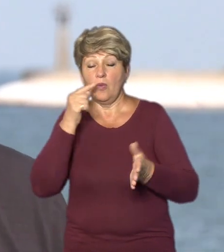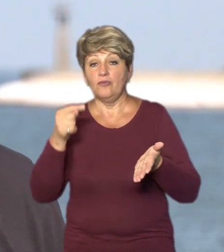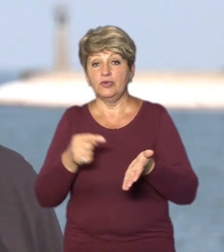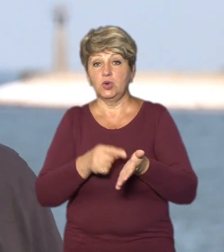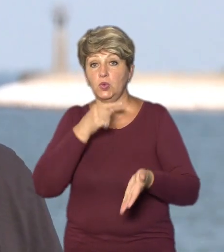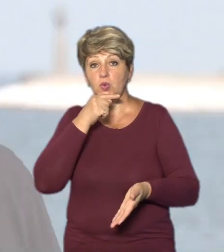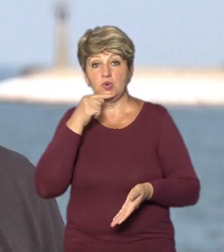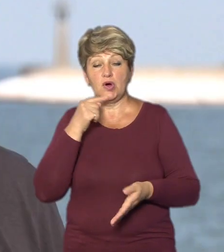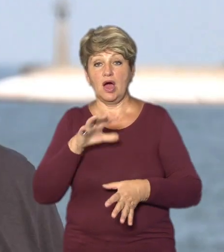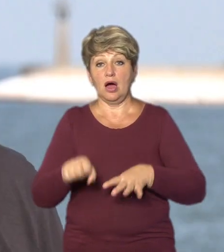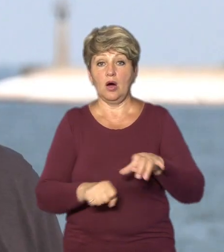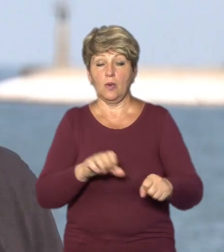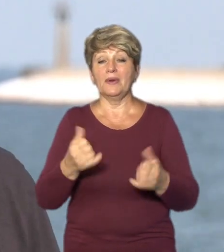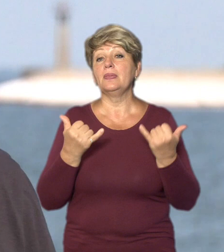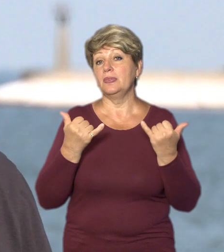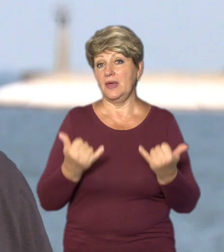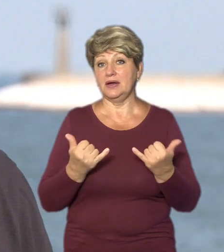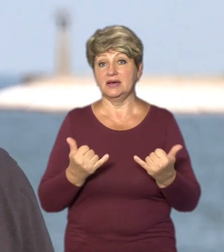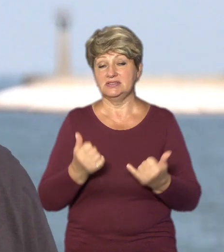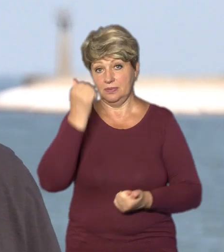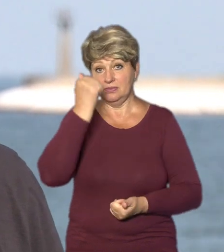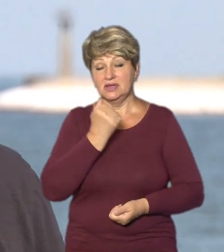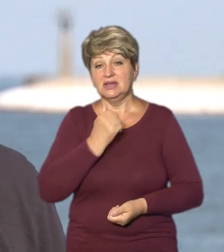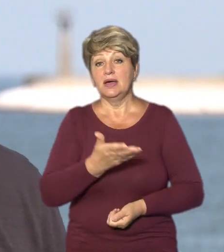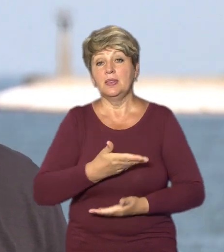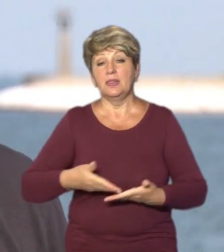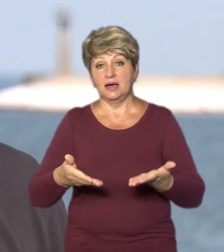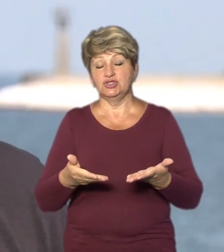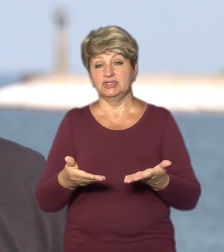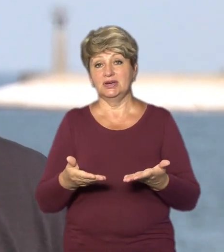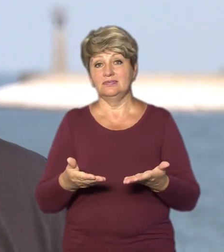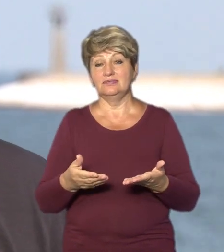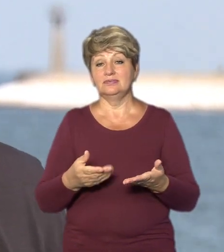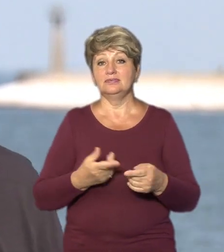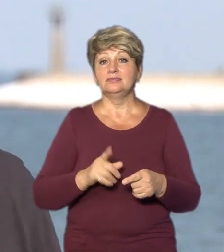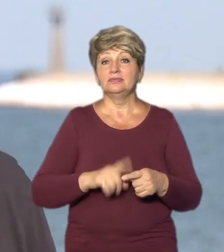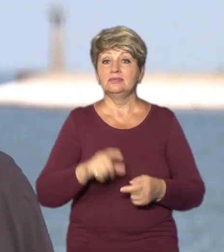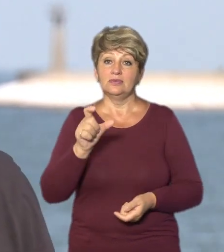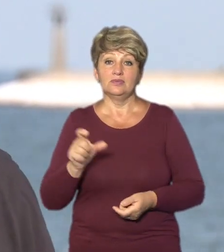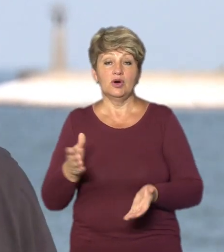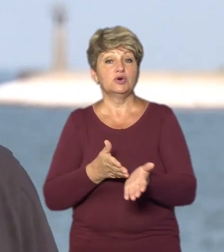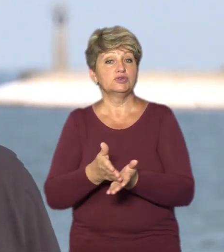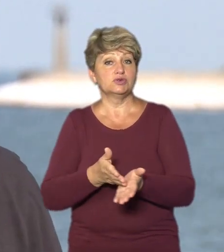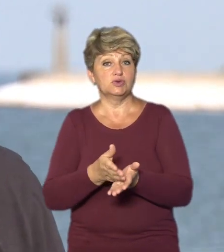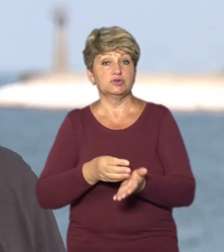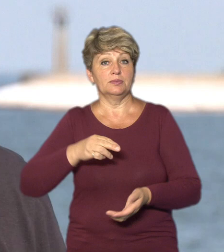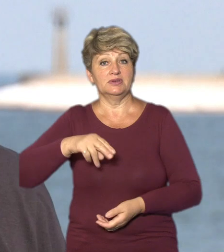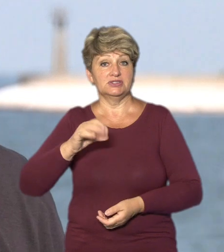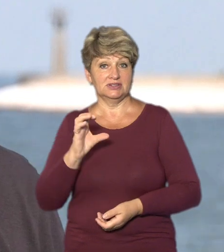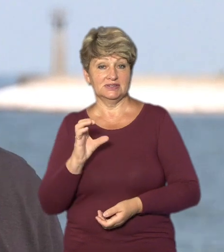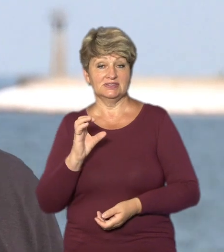російського окупанта. Наразі завдяки нашим надзвичайникам, службі надзвичайних ситуацій,